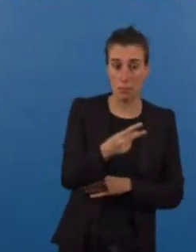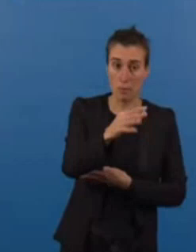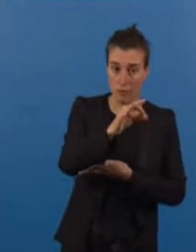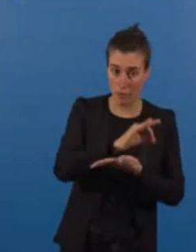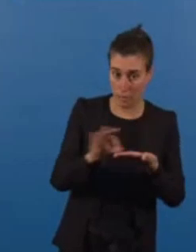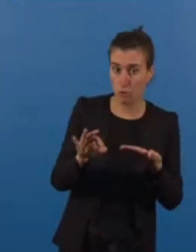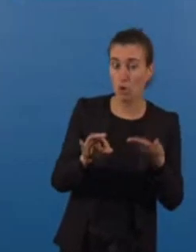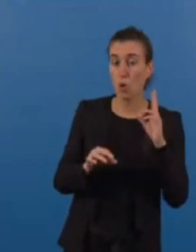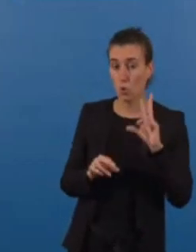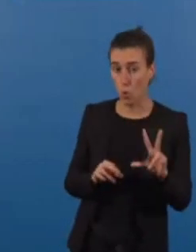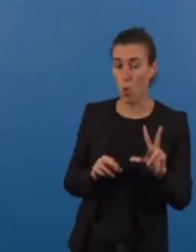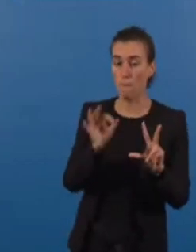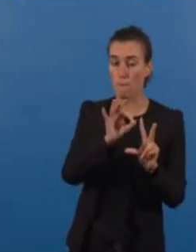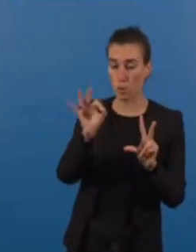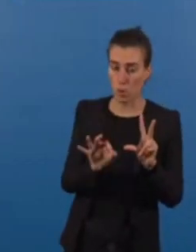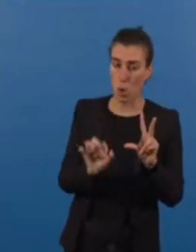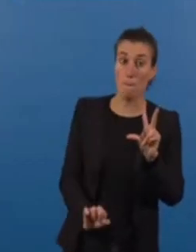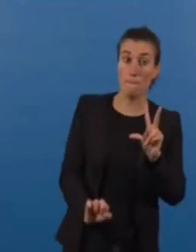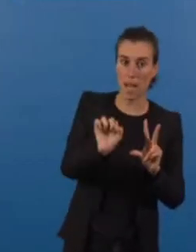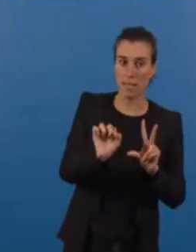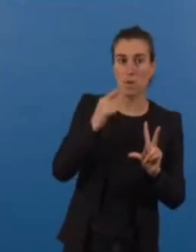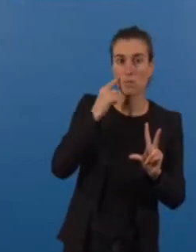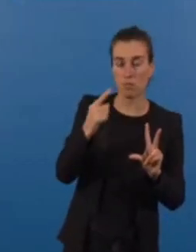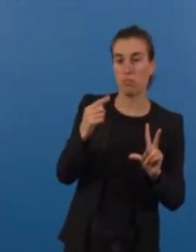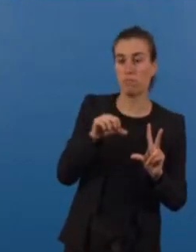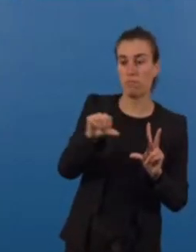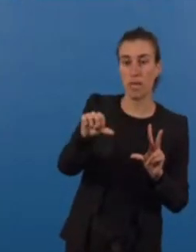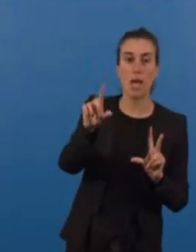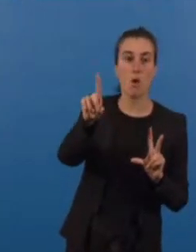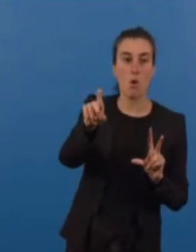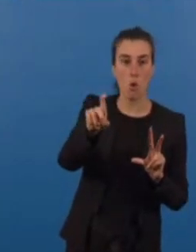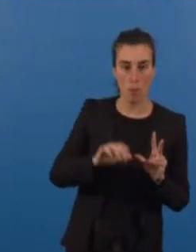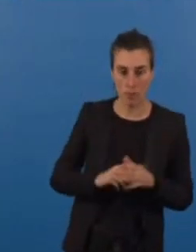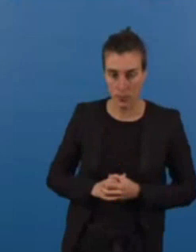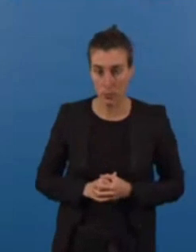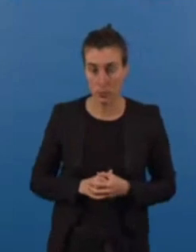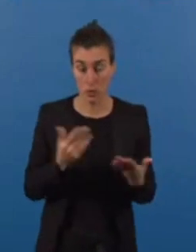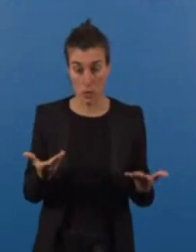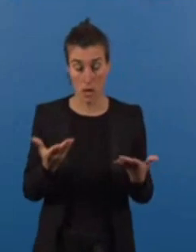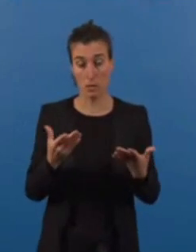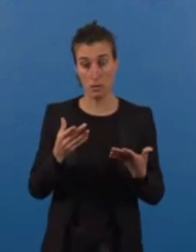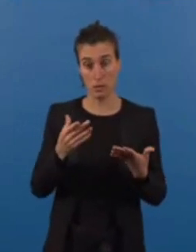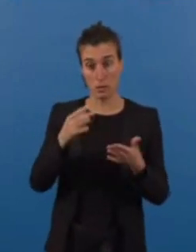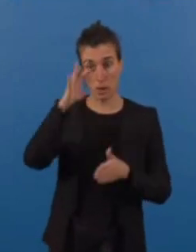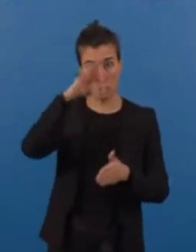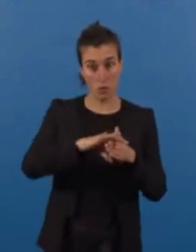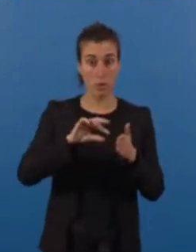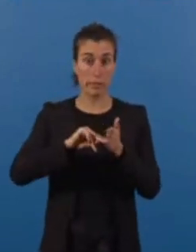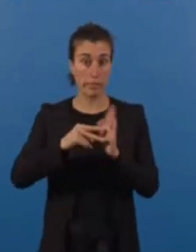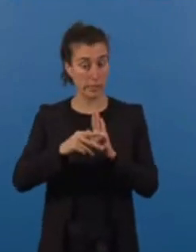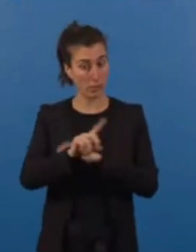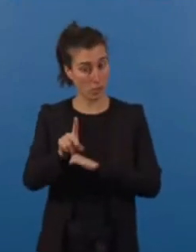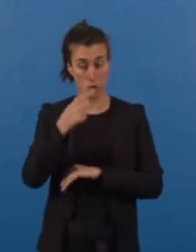ressources au paiement de sa facture d'eau. Voilà, mes chers collègues, une délibération qui n'est pas seulement technique, mais je le crois profondément politique,